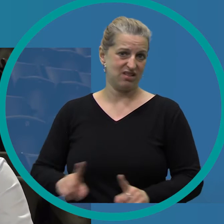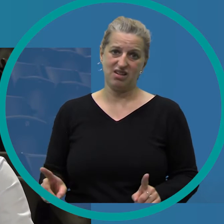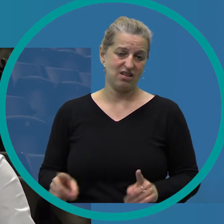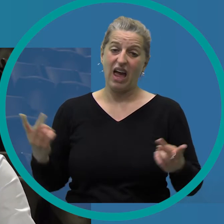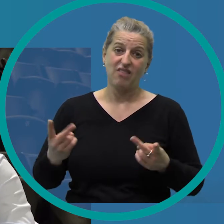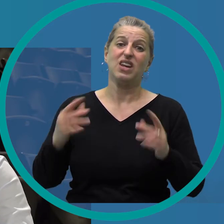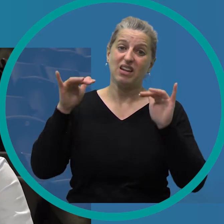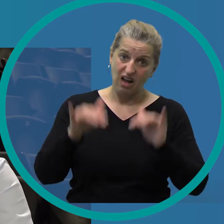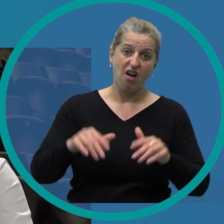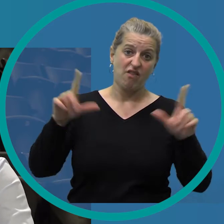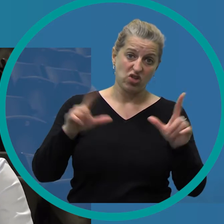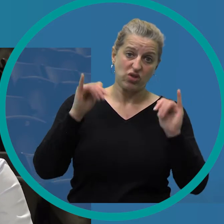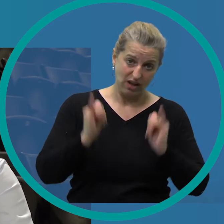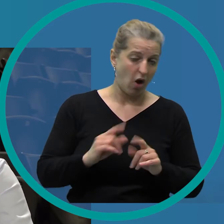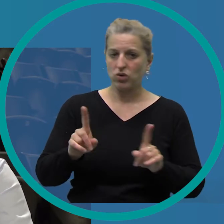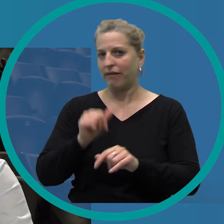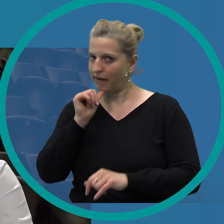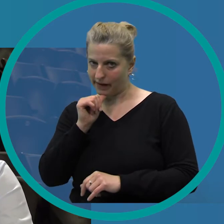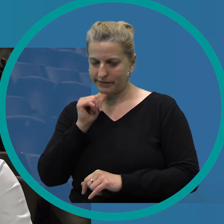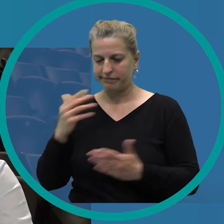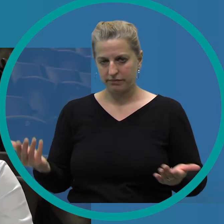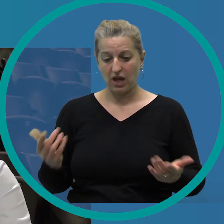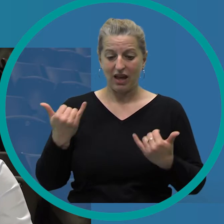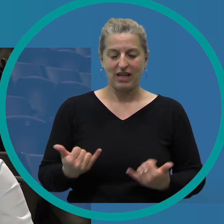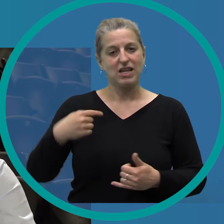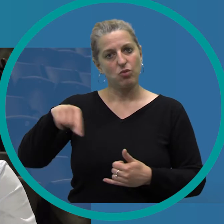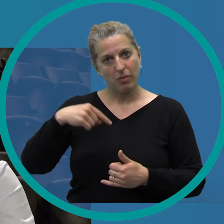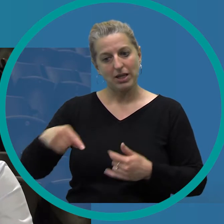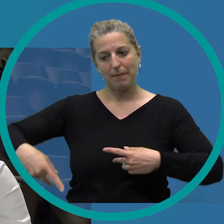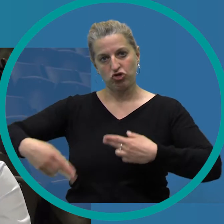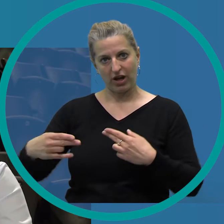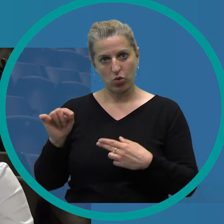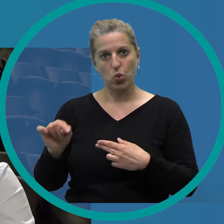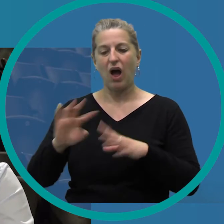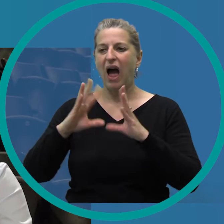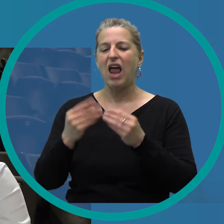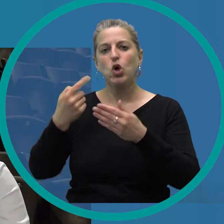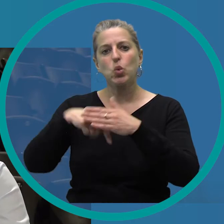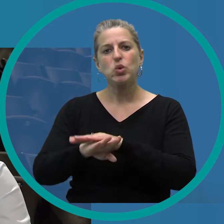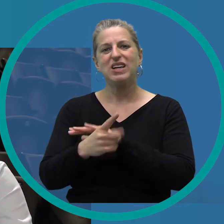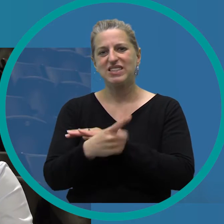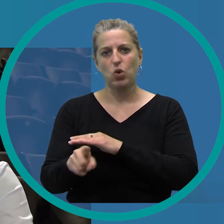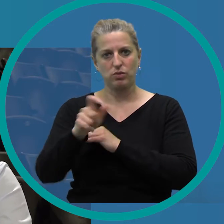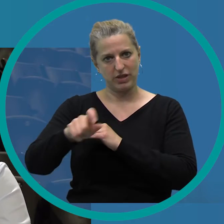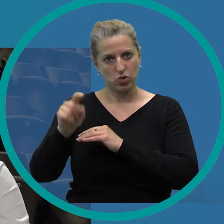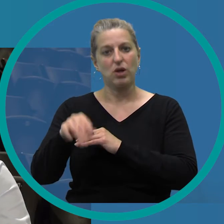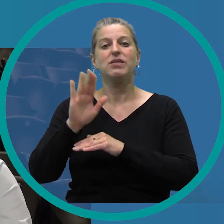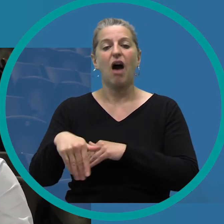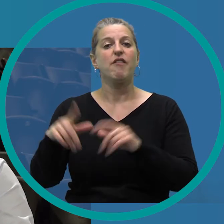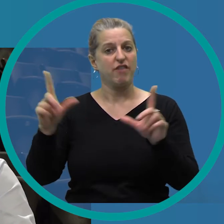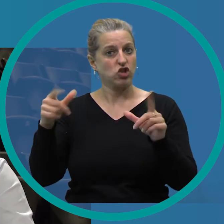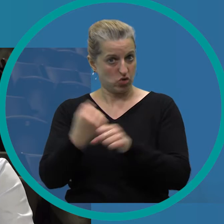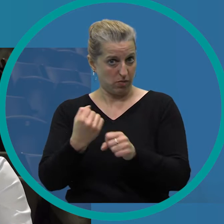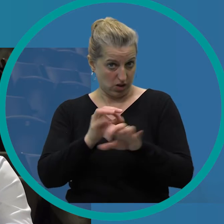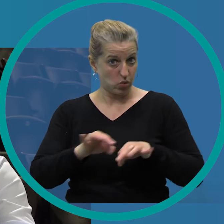gibt es bei uns nicht. Entweder das findet eine Veranstaltung statt oder sie findet nicht statt. Im Moment gibt es die Beschränkung, dass alle Veranstaltungen unter 1000 Personen stattfinden